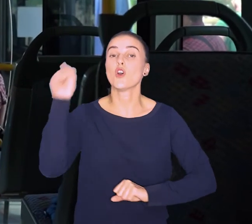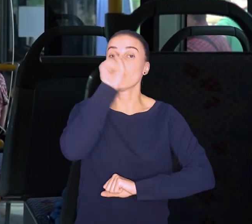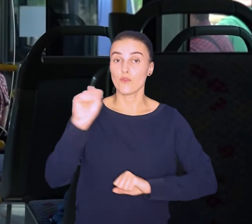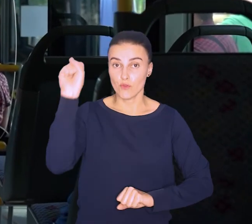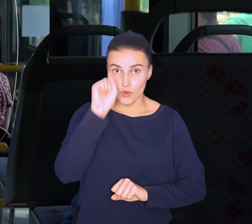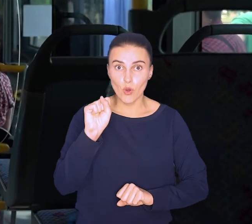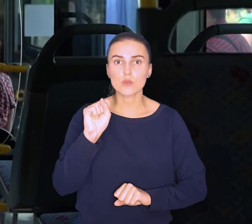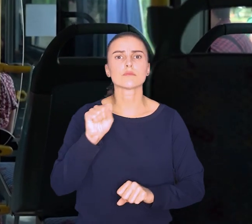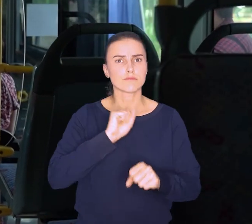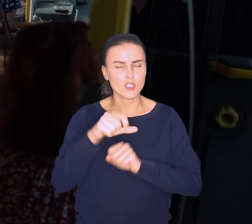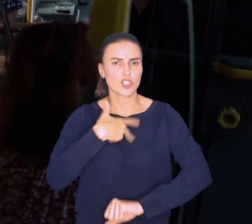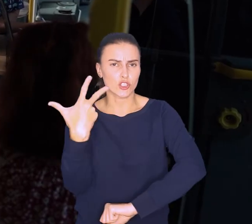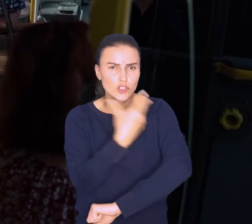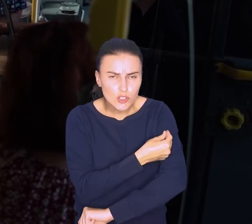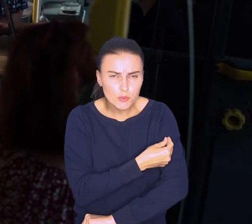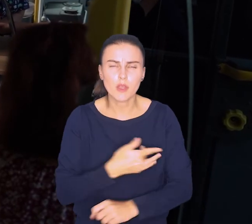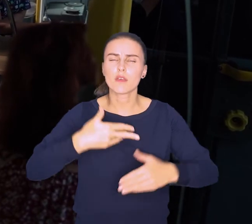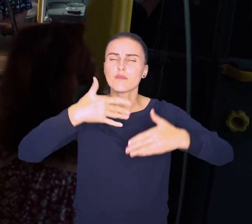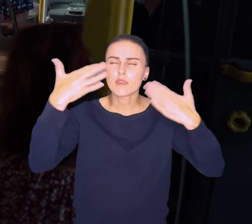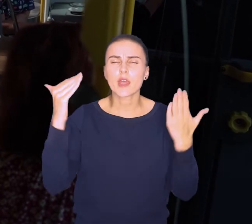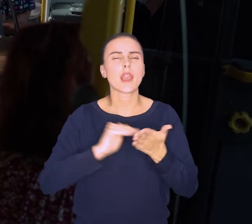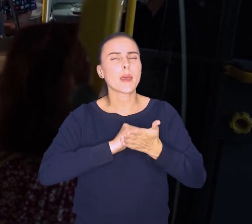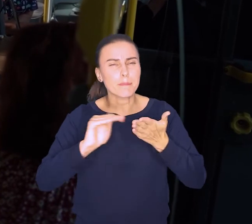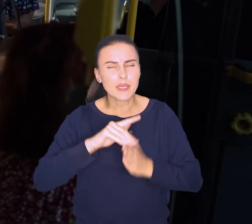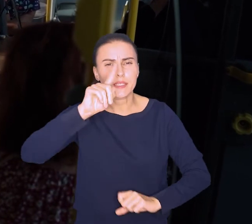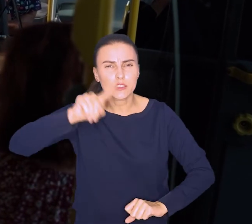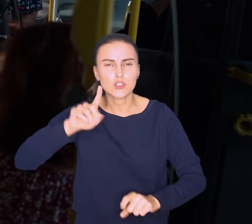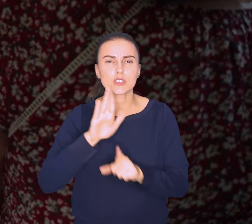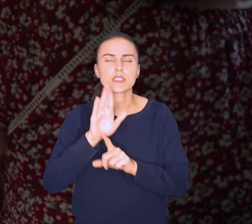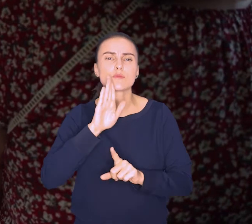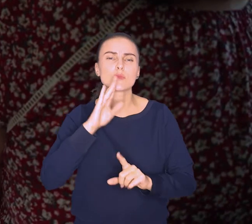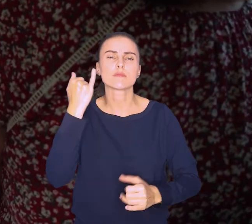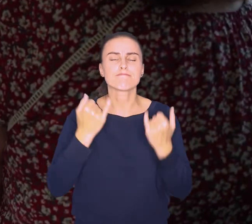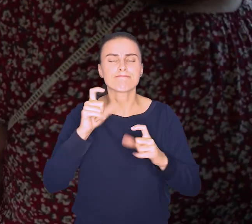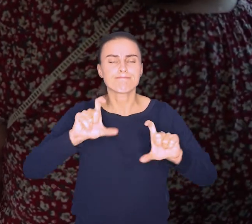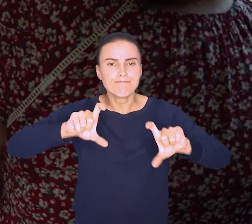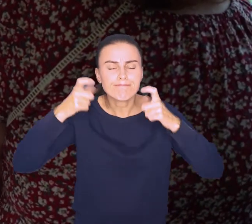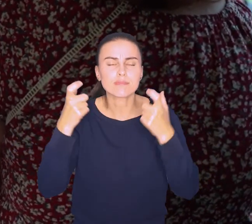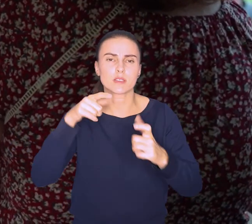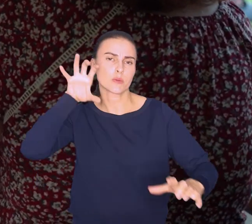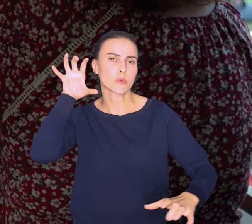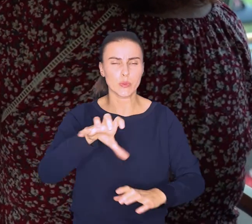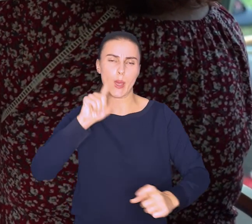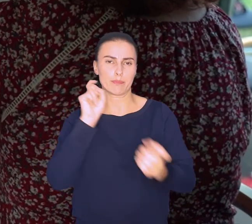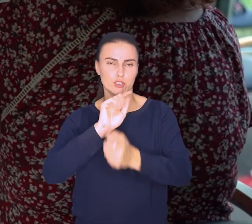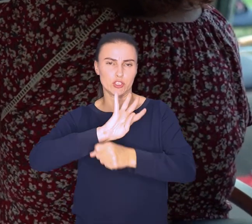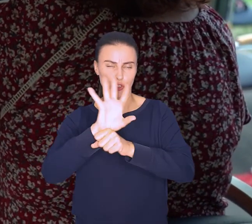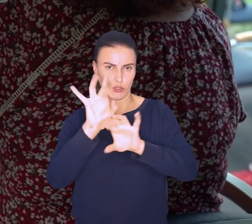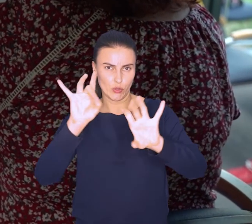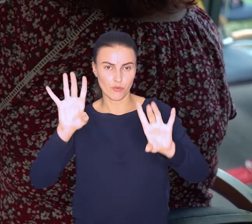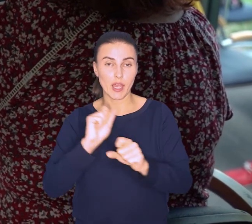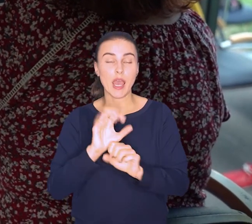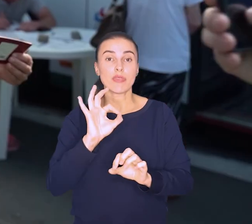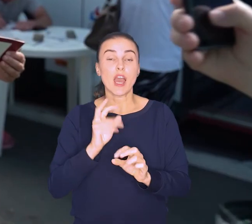Wrocław się szczepi. Od wielu miesięcy trwa akcja szczepień przeciw COVID-19 i choć liczba chętnych w okresie